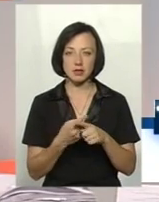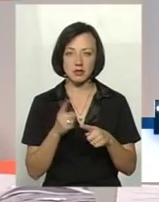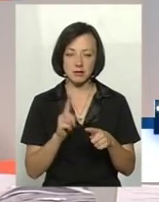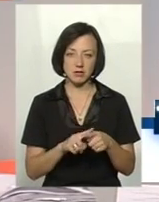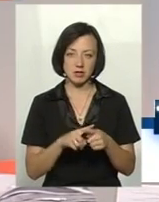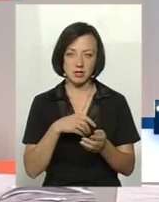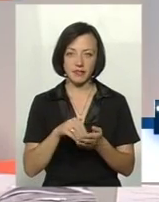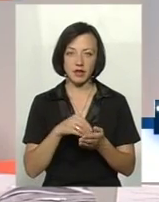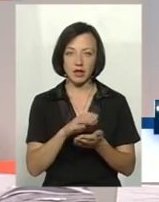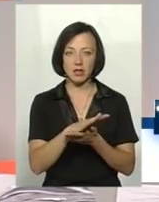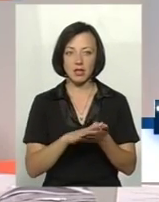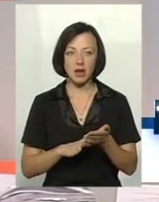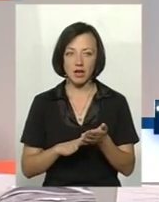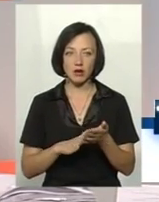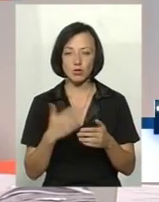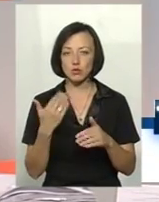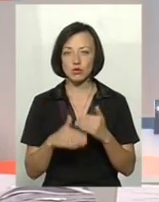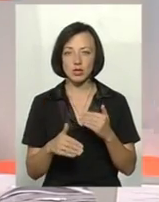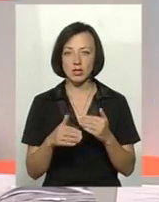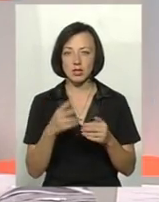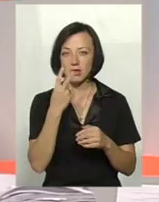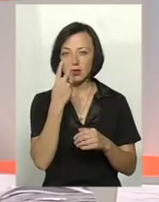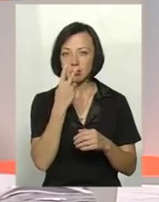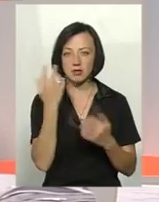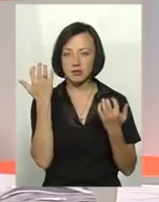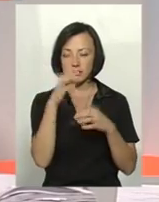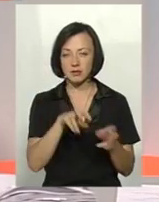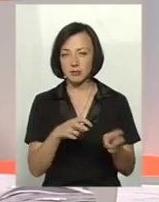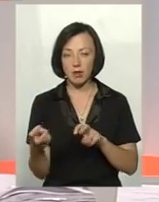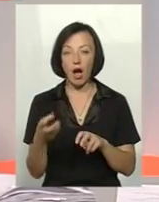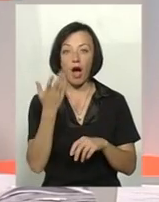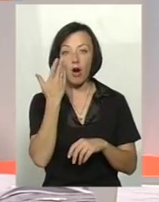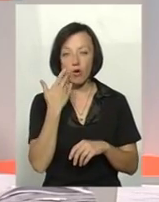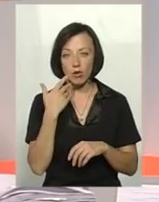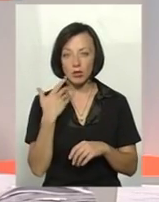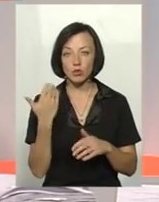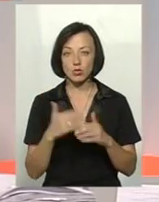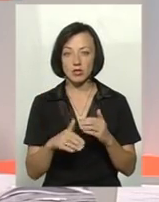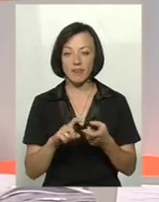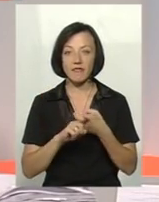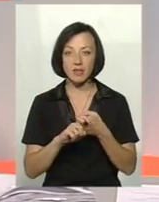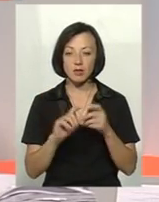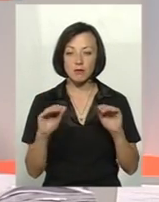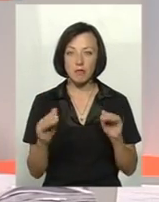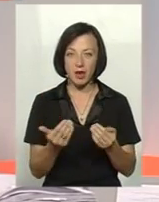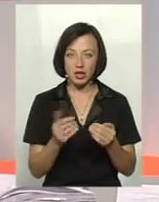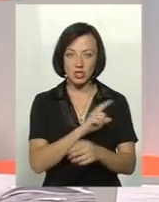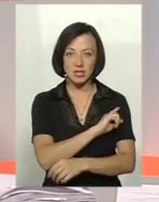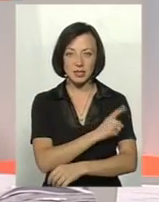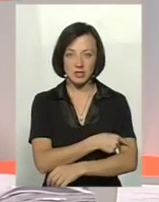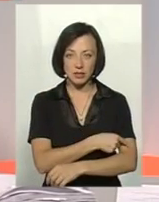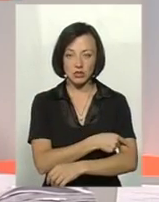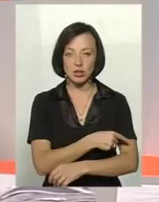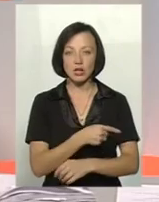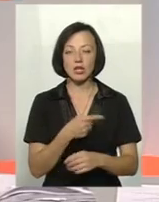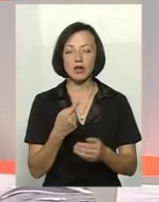змудника, і далі зміни не можуть проходити, не замічає тварина, зразу гіне. А коли, значить, вірус менш сильніший,